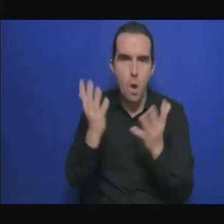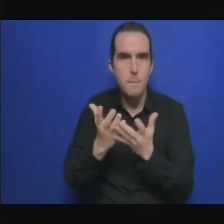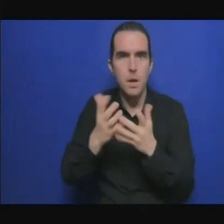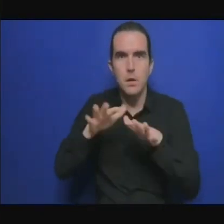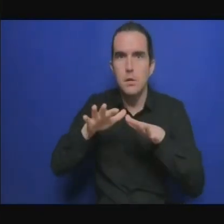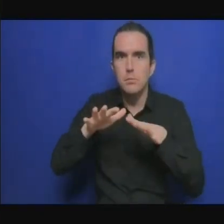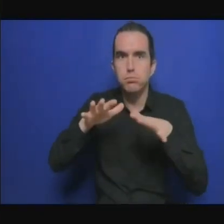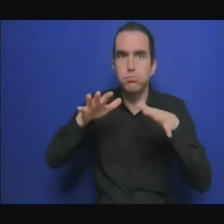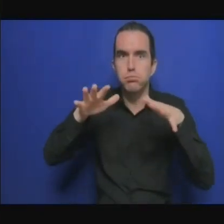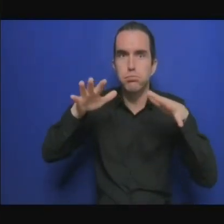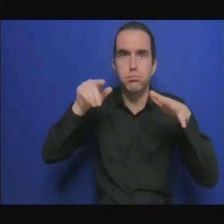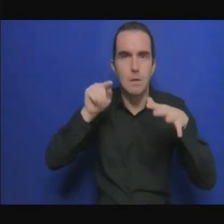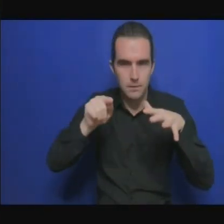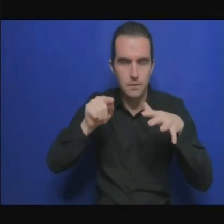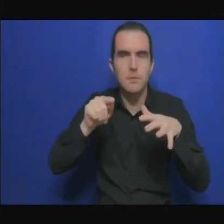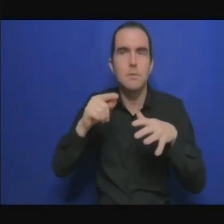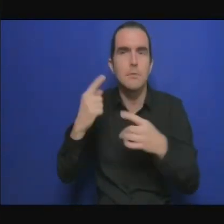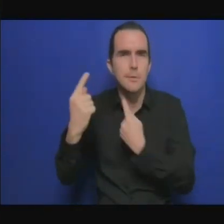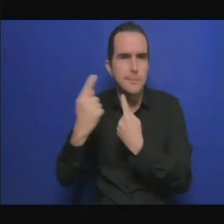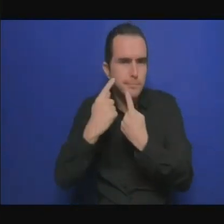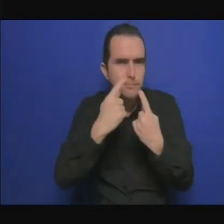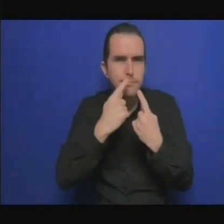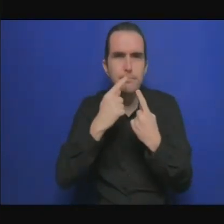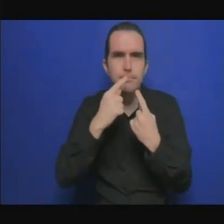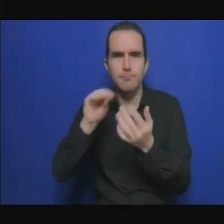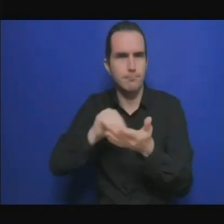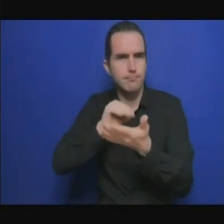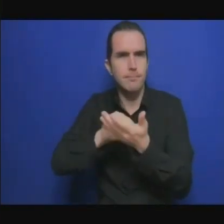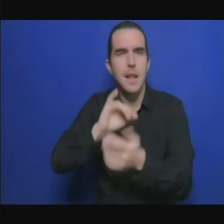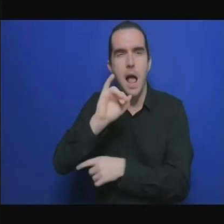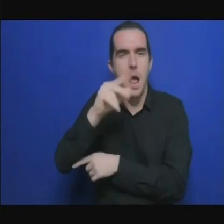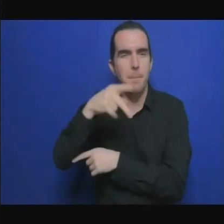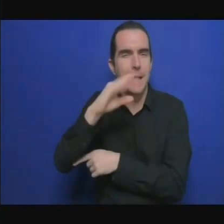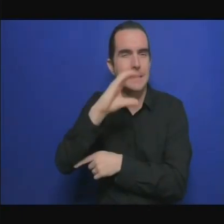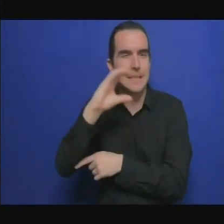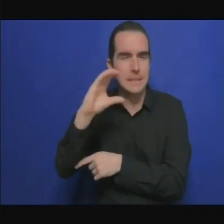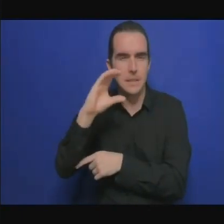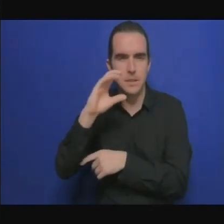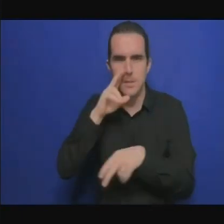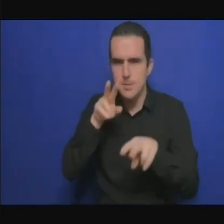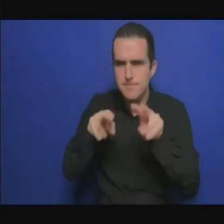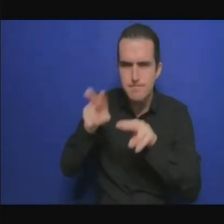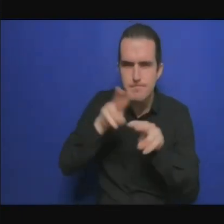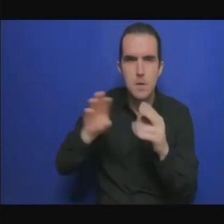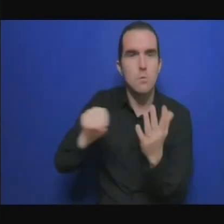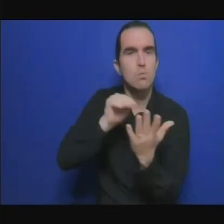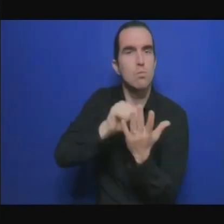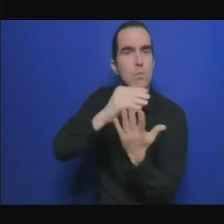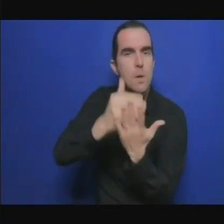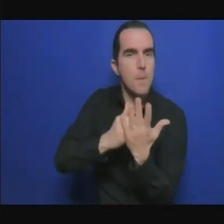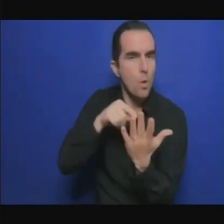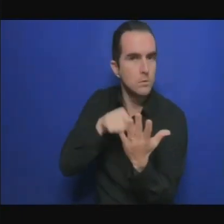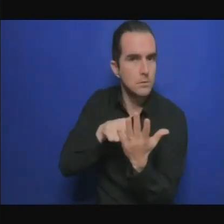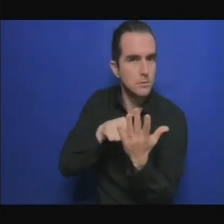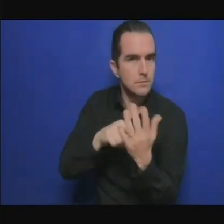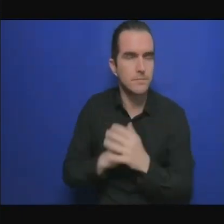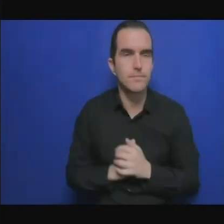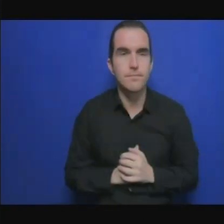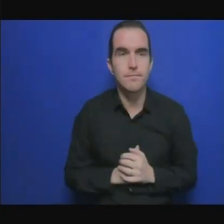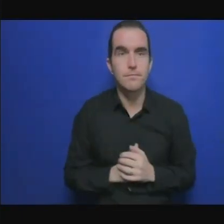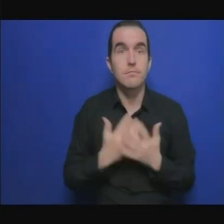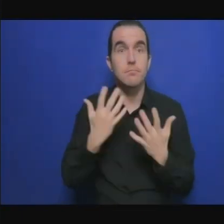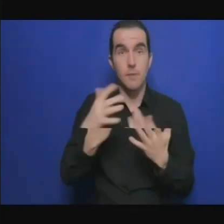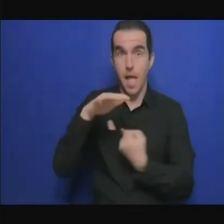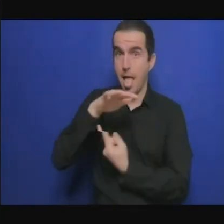Pour ce qui est des questions climatiques, l'image générale, ces incidences